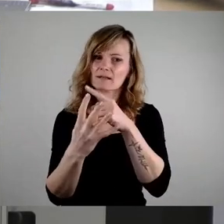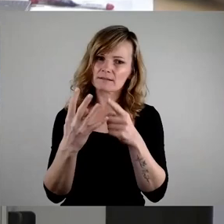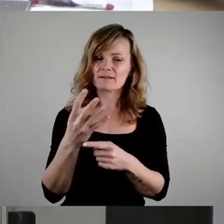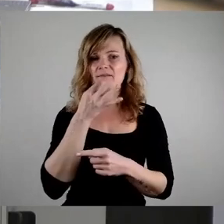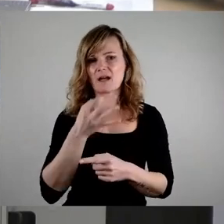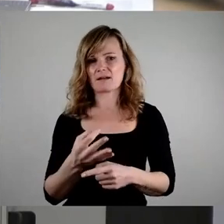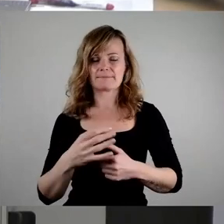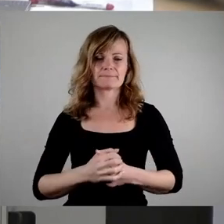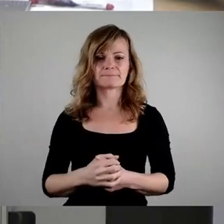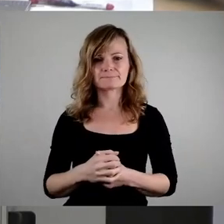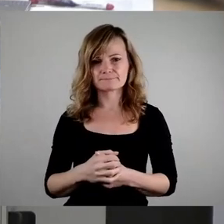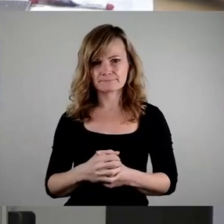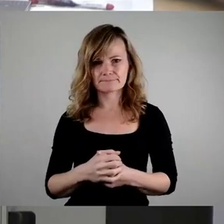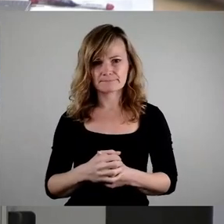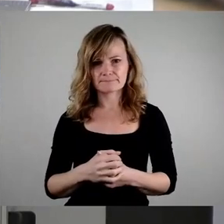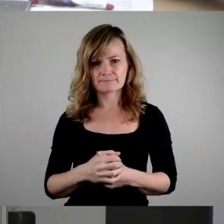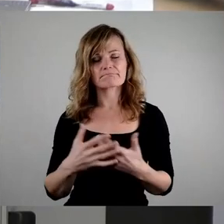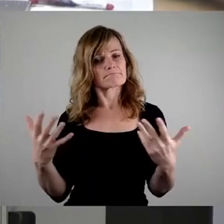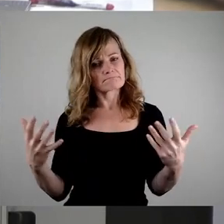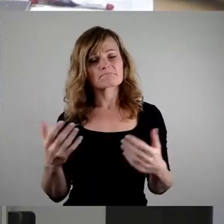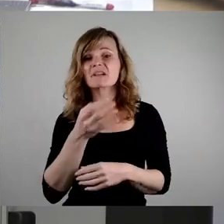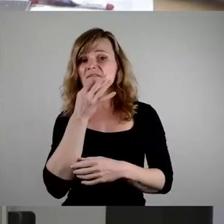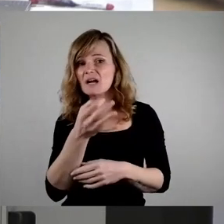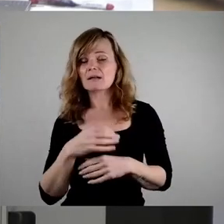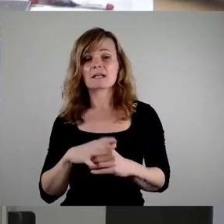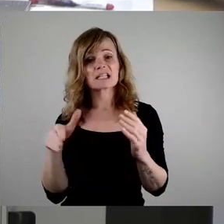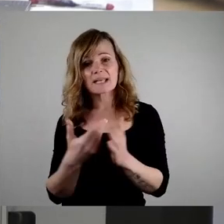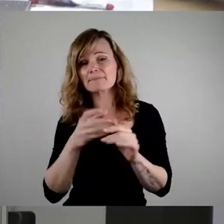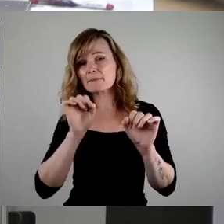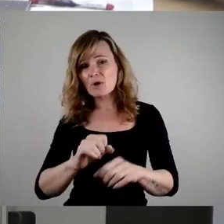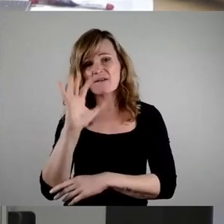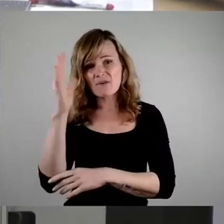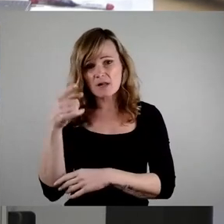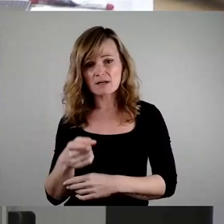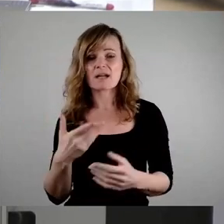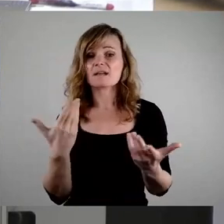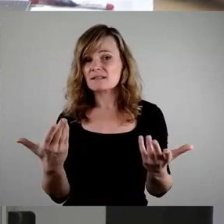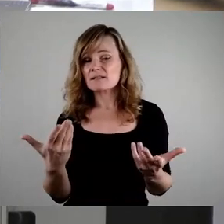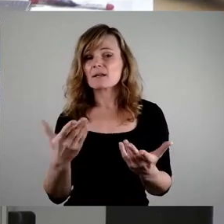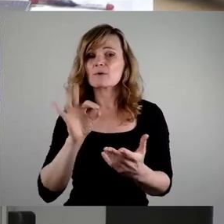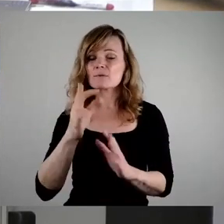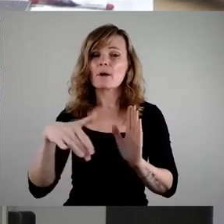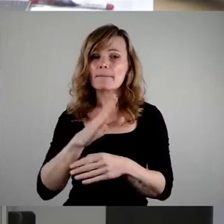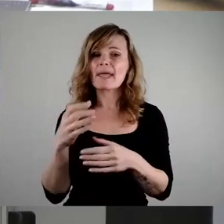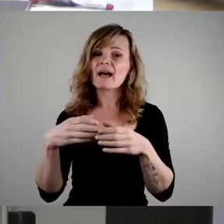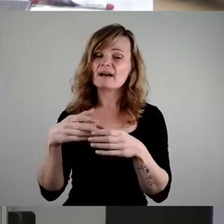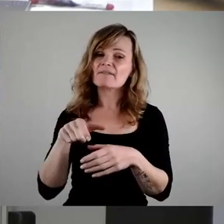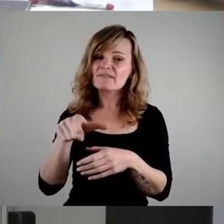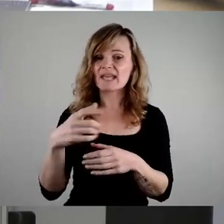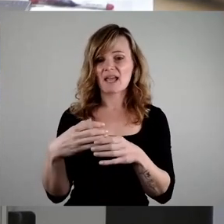Zum einen gibt es erfolgversprechende Möglichkeiten, die Angebote für Mehrweggefäße und Verpackungen